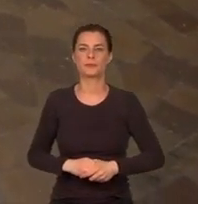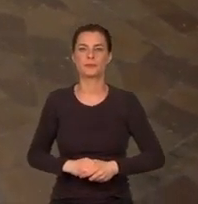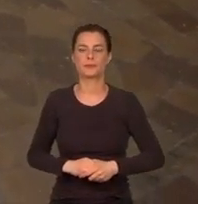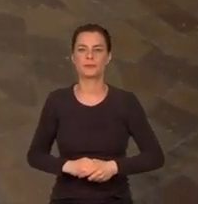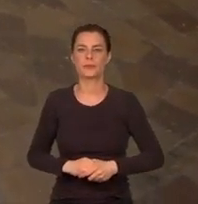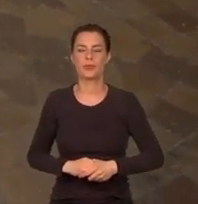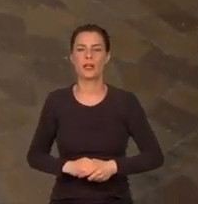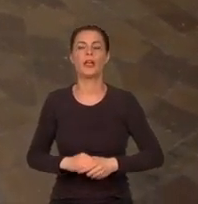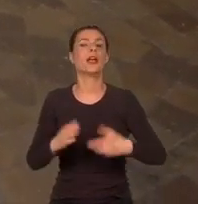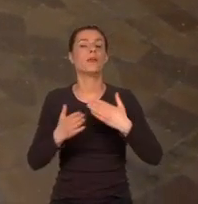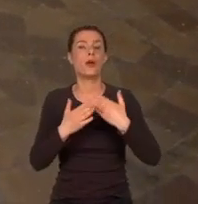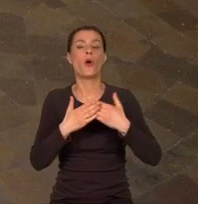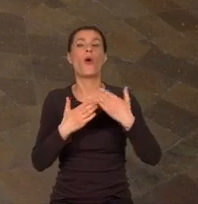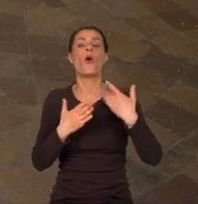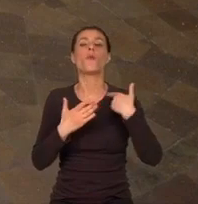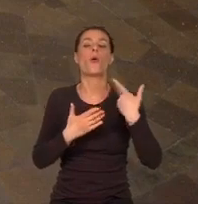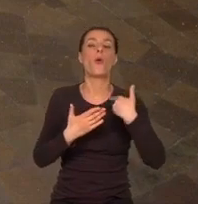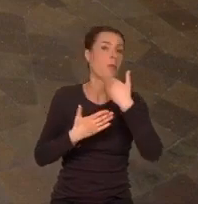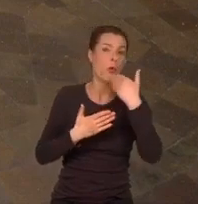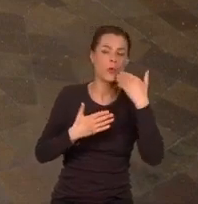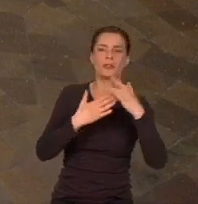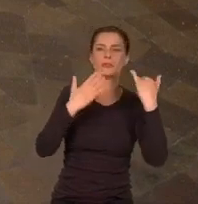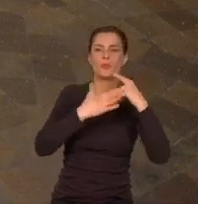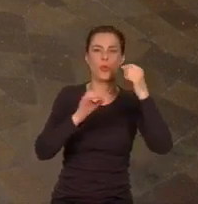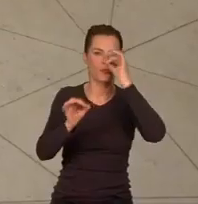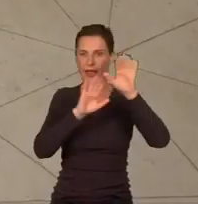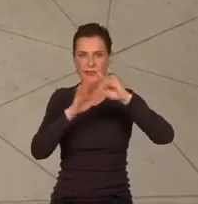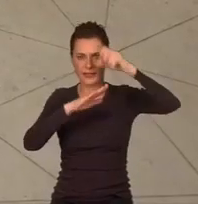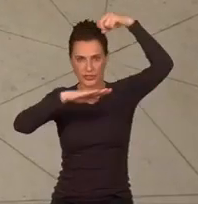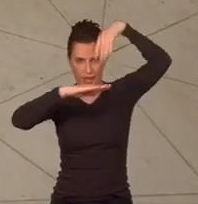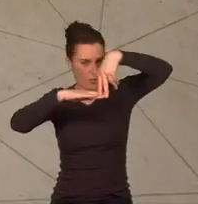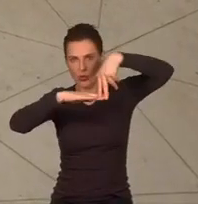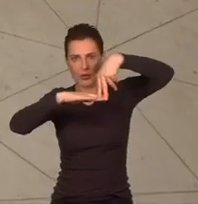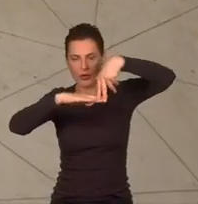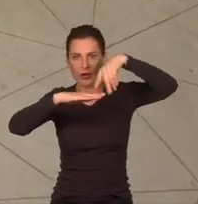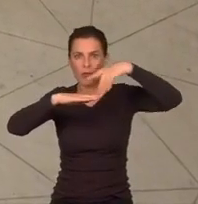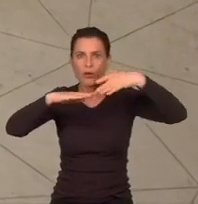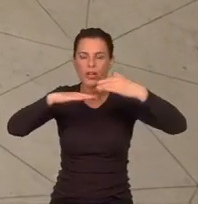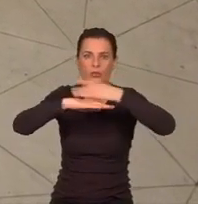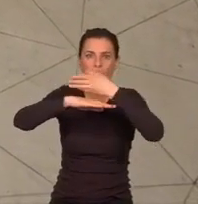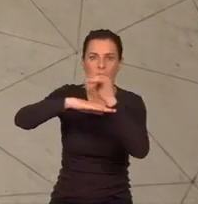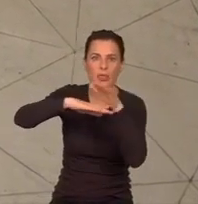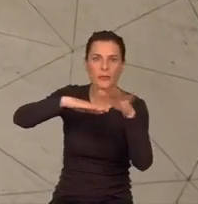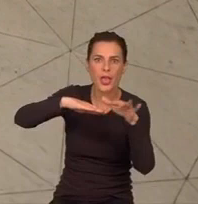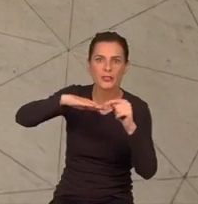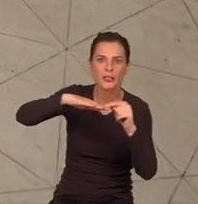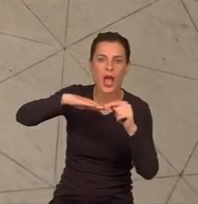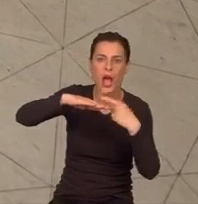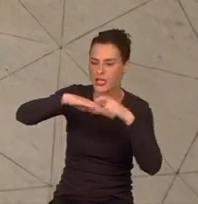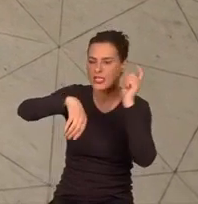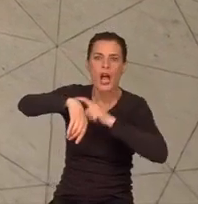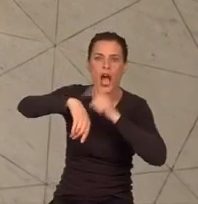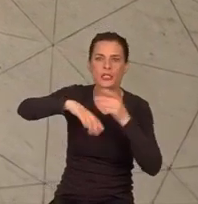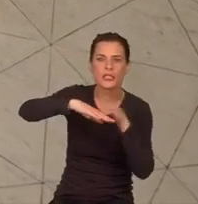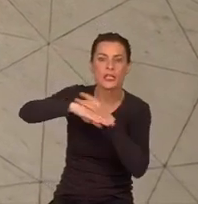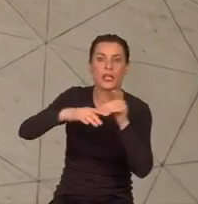W południe światło miało dotrzeć dokładnie w to miejsce, lecz tak się nie stało, było już znacznie dalej, a nadrobienie różnicy